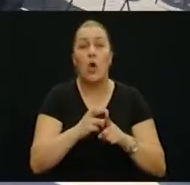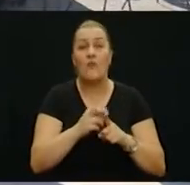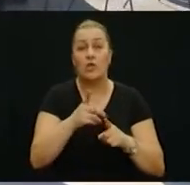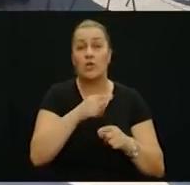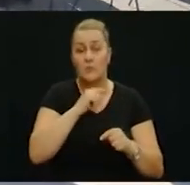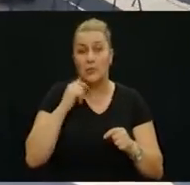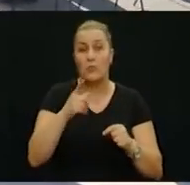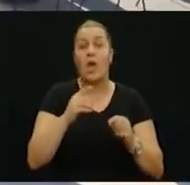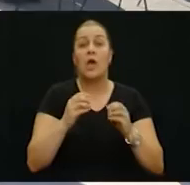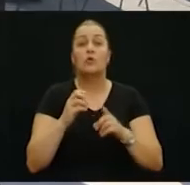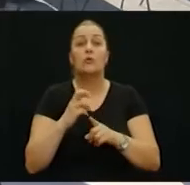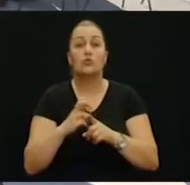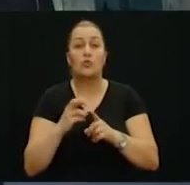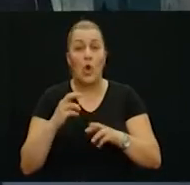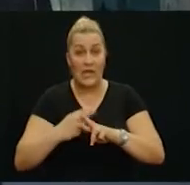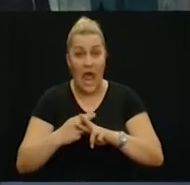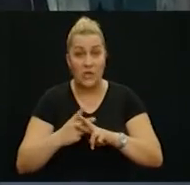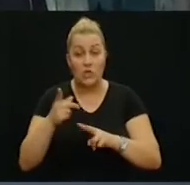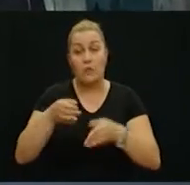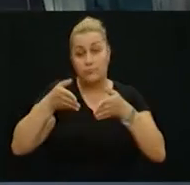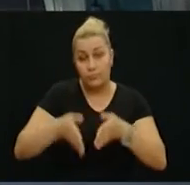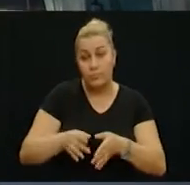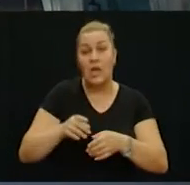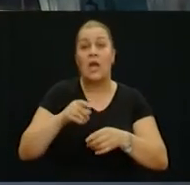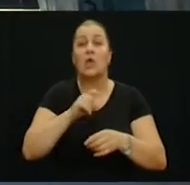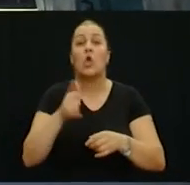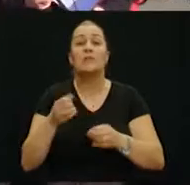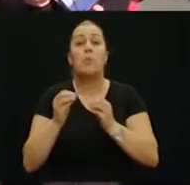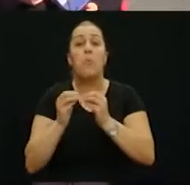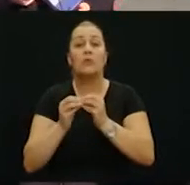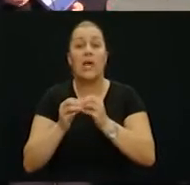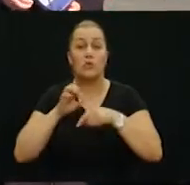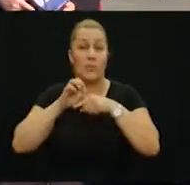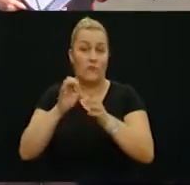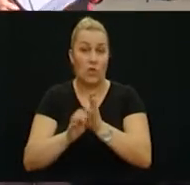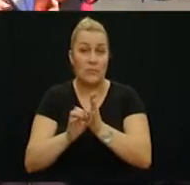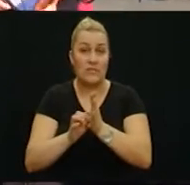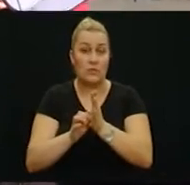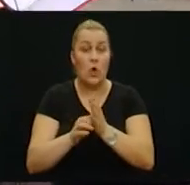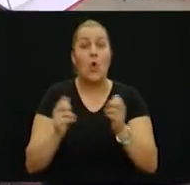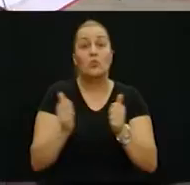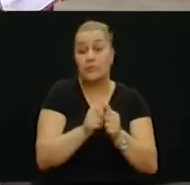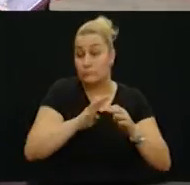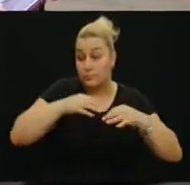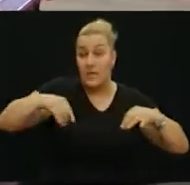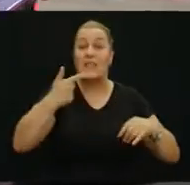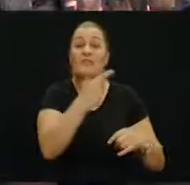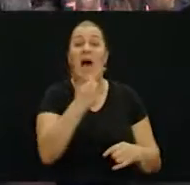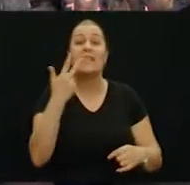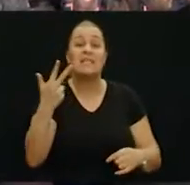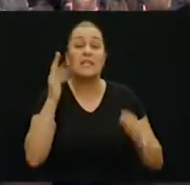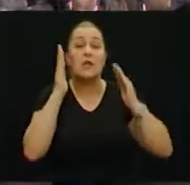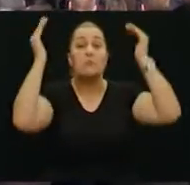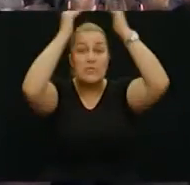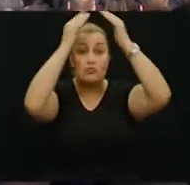nadbiskup Monsignor Đuro Hranić, a misu Zadušnicu na groblju predvodio je Zagrebaški nadbiskup kardinar Josip Bozanić uz koncerveraciju čak 23